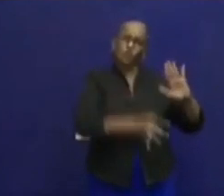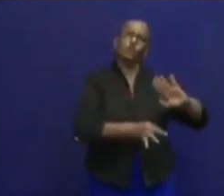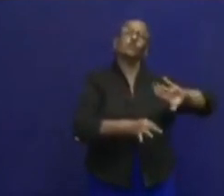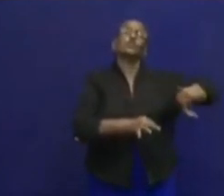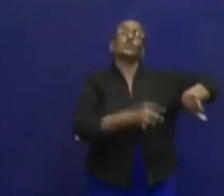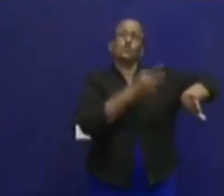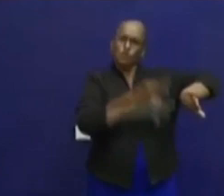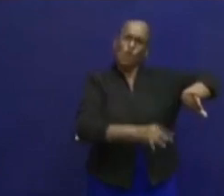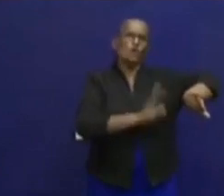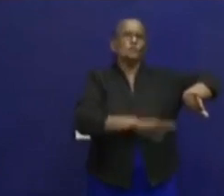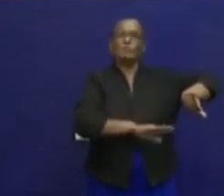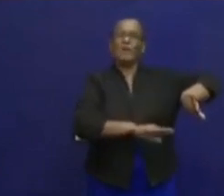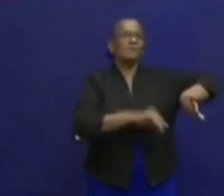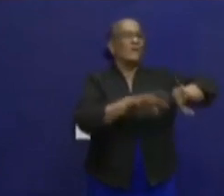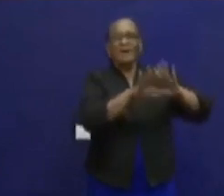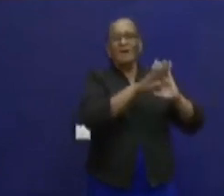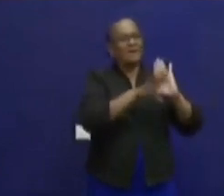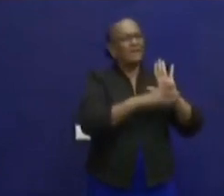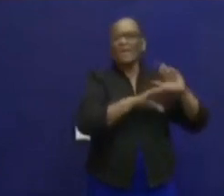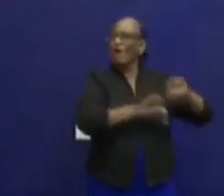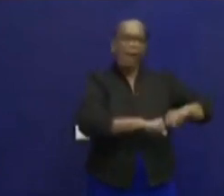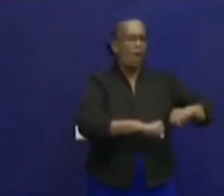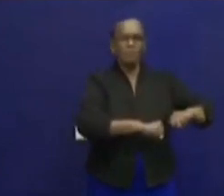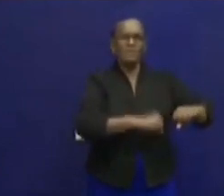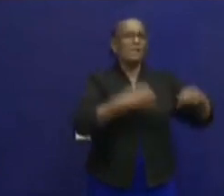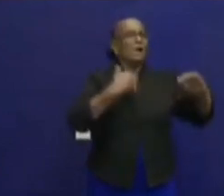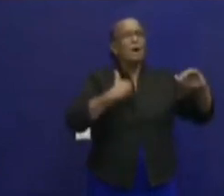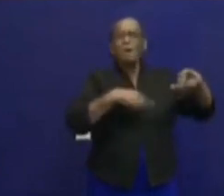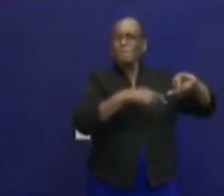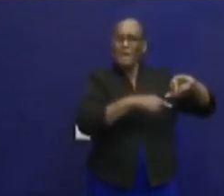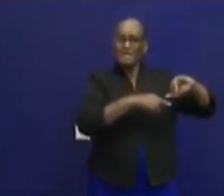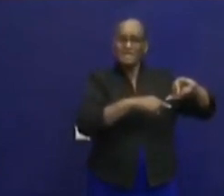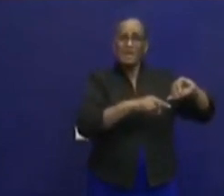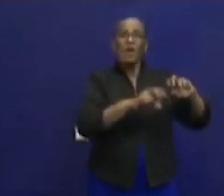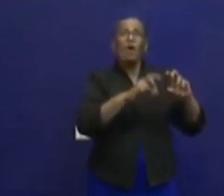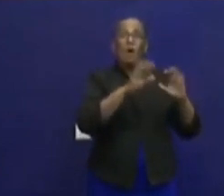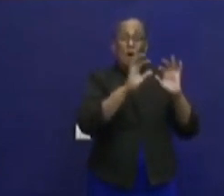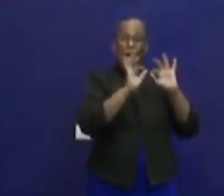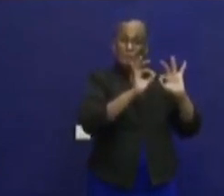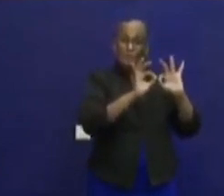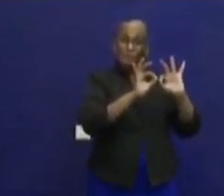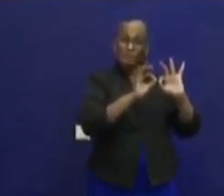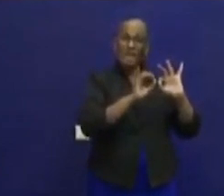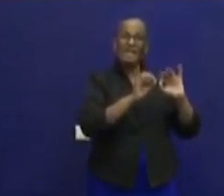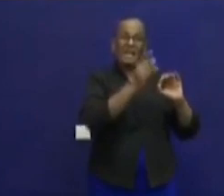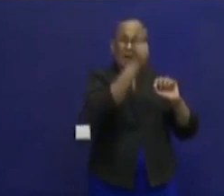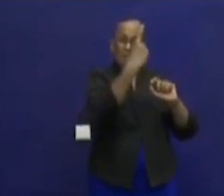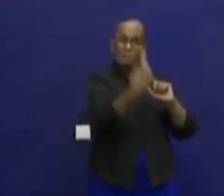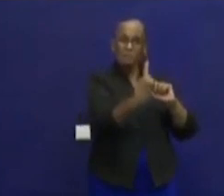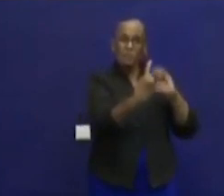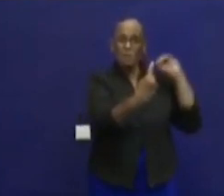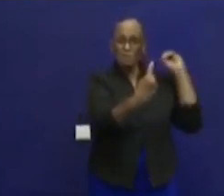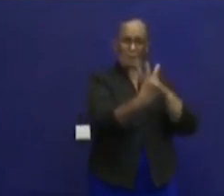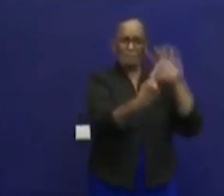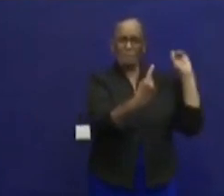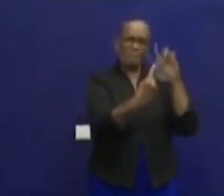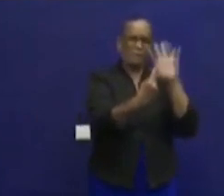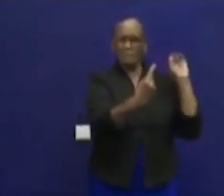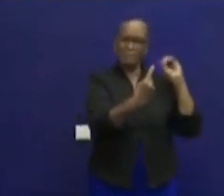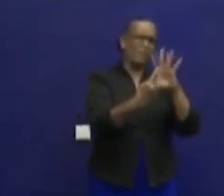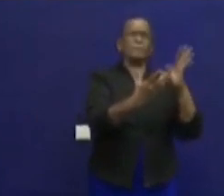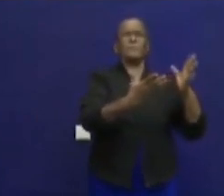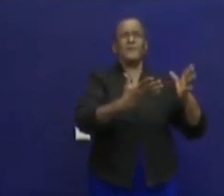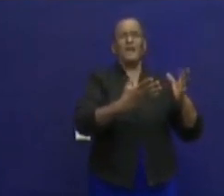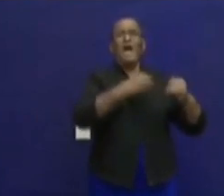Sommige mensen hebben kans gezien om de beveiliging zelfs uit te schelden en toch nog gewoon